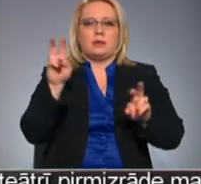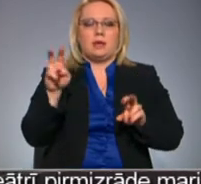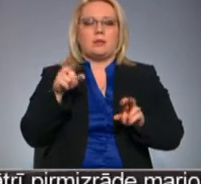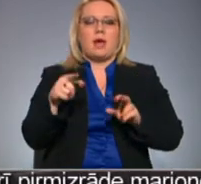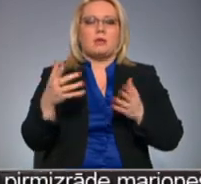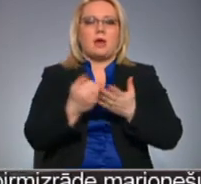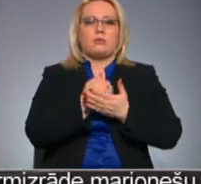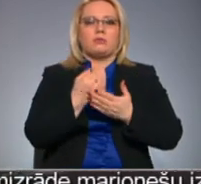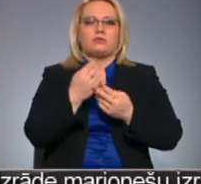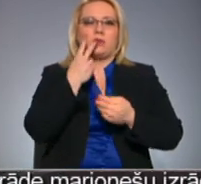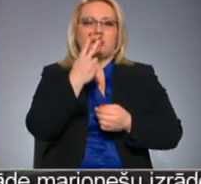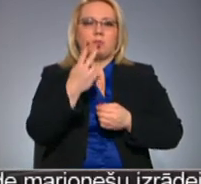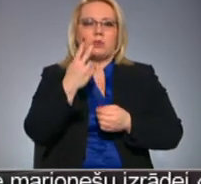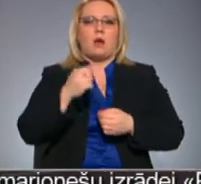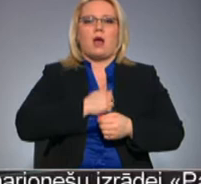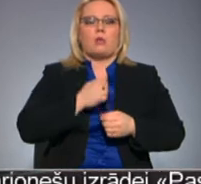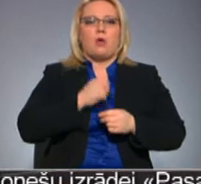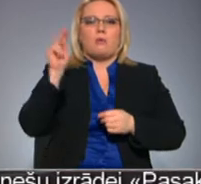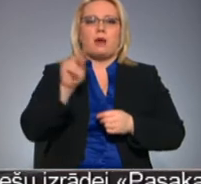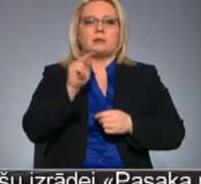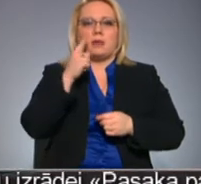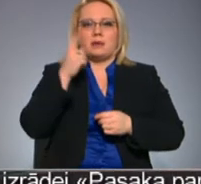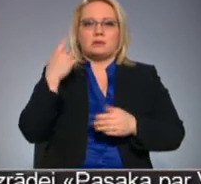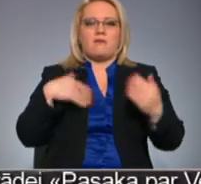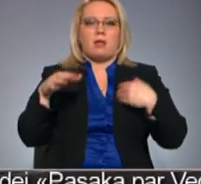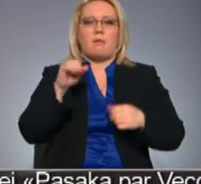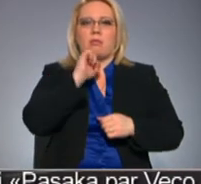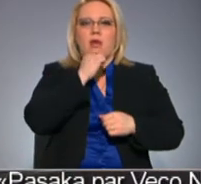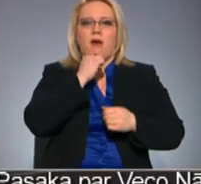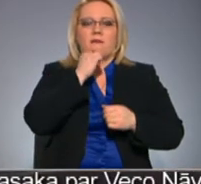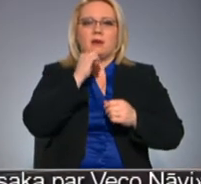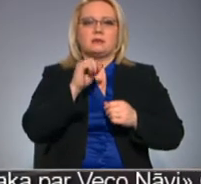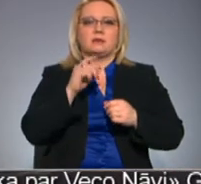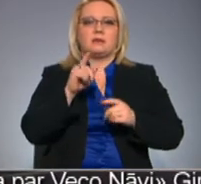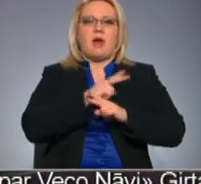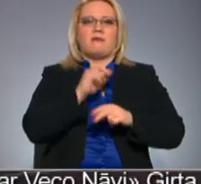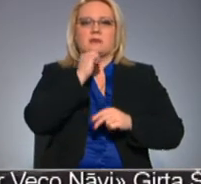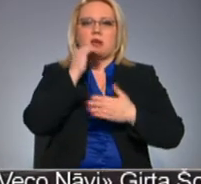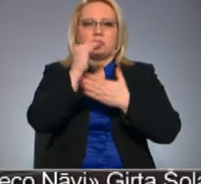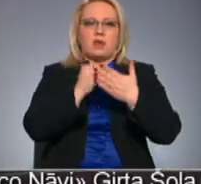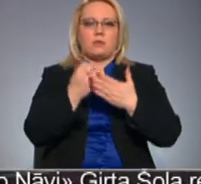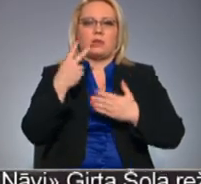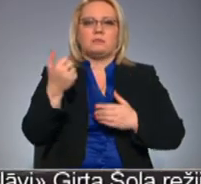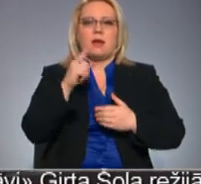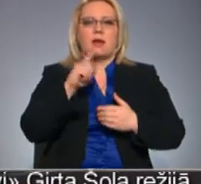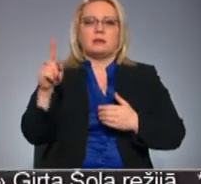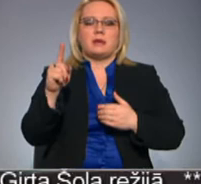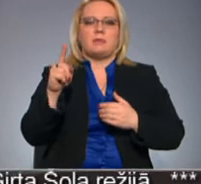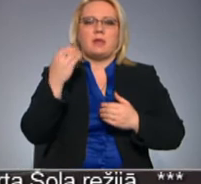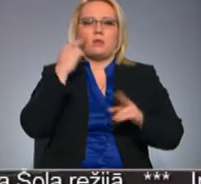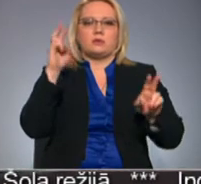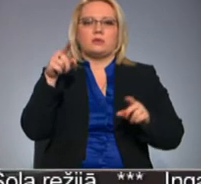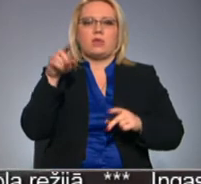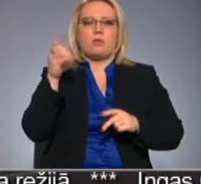tapus iespējojoties no Katoļa baznīcas nesinās vēlmes nāvis grēku sarakstam, kurus 13. gadsimtā definēja Akvīnas Toms pievienot vēl